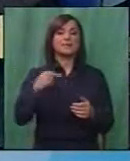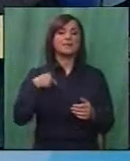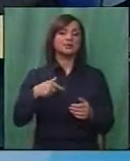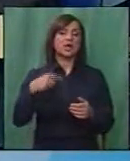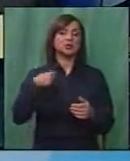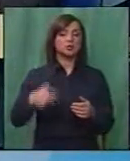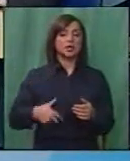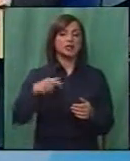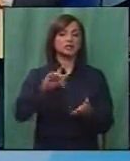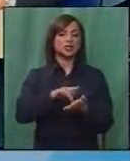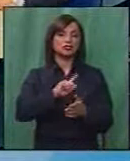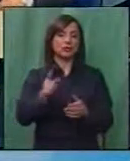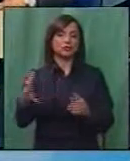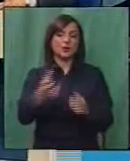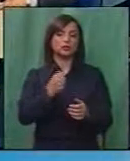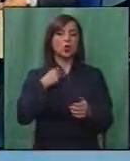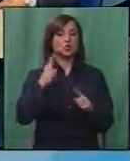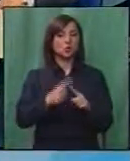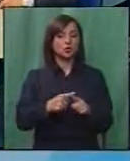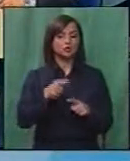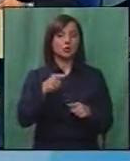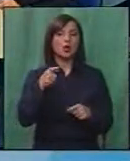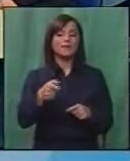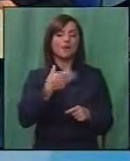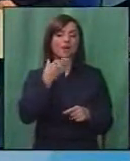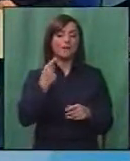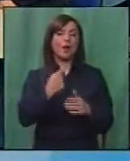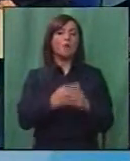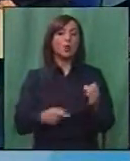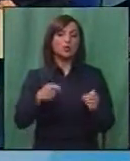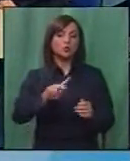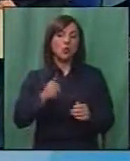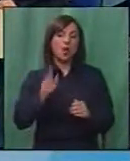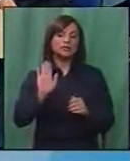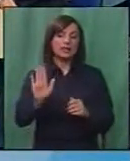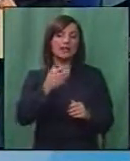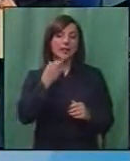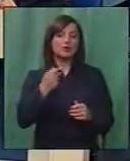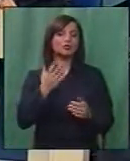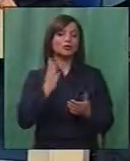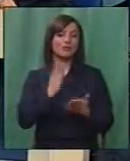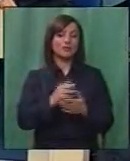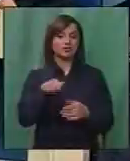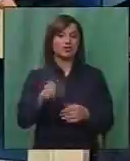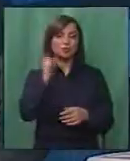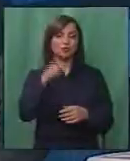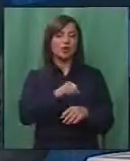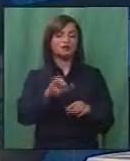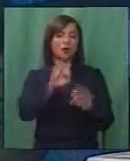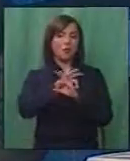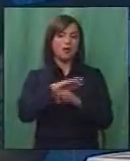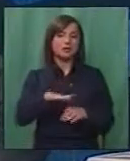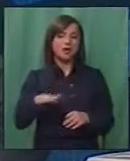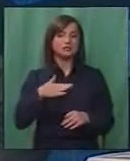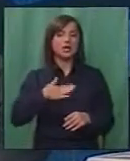иницијатива. Точно е дека овде, конечно, да не би имало пропуст од било која страна немаше да има жртва во ослучајав. Меѓу тоа, јас кажувам